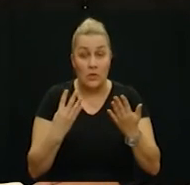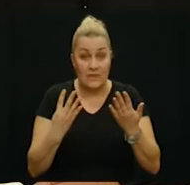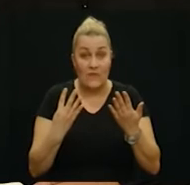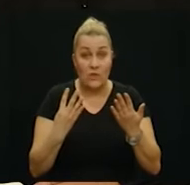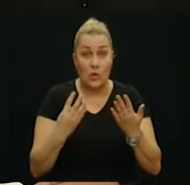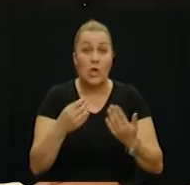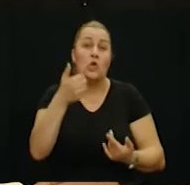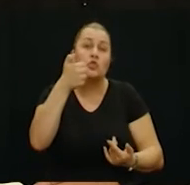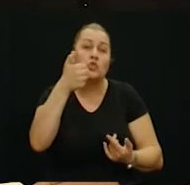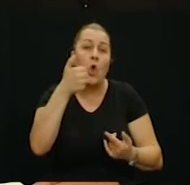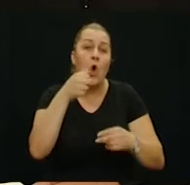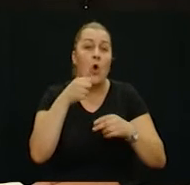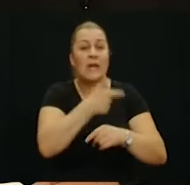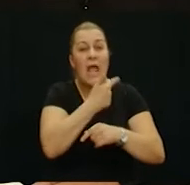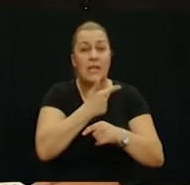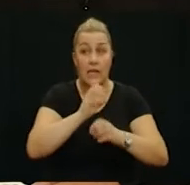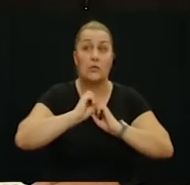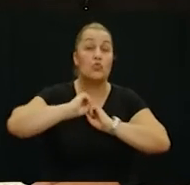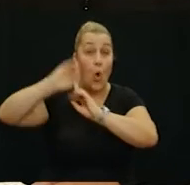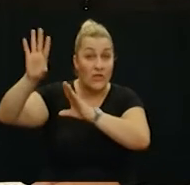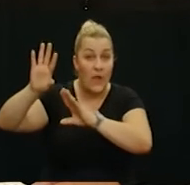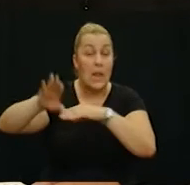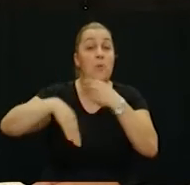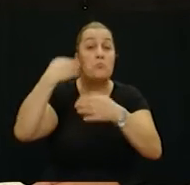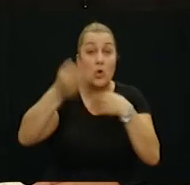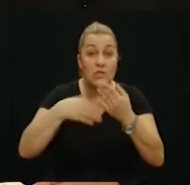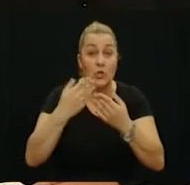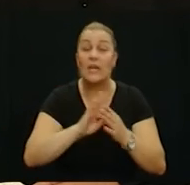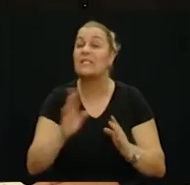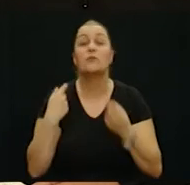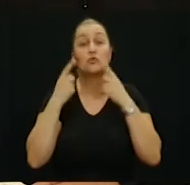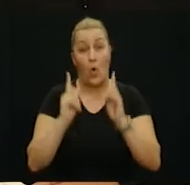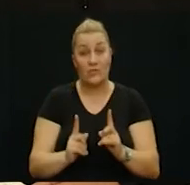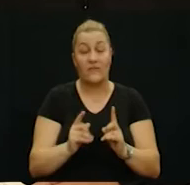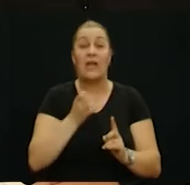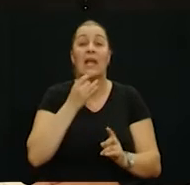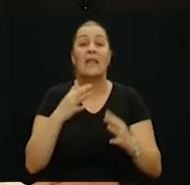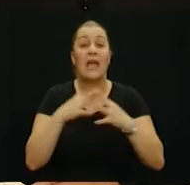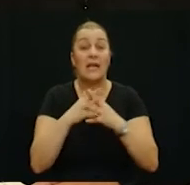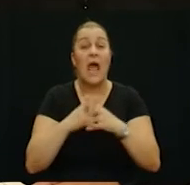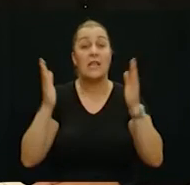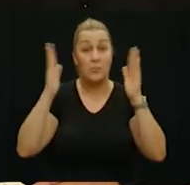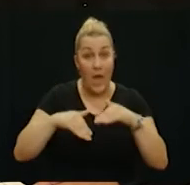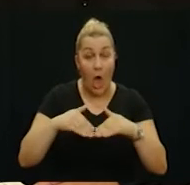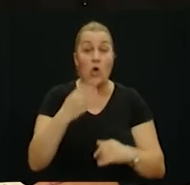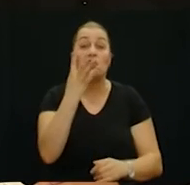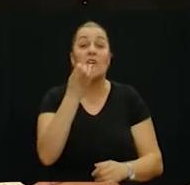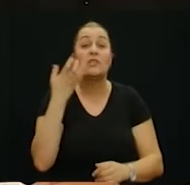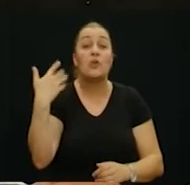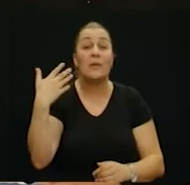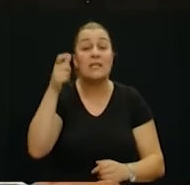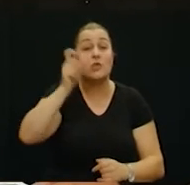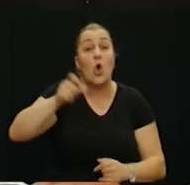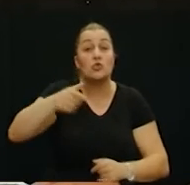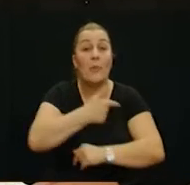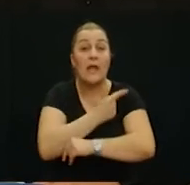stotinjak ranjenika i svi ostali su ostali tu s nama. Tako da, kad je pao grad, 450 ranjenika je bilo u bolici.